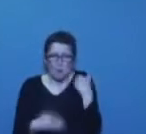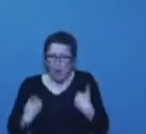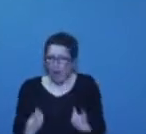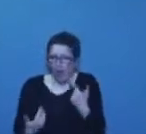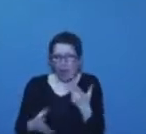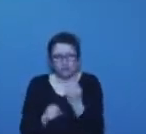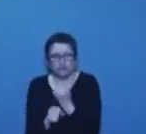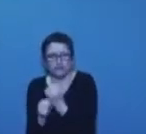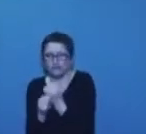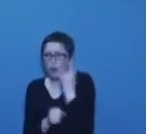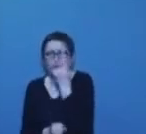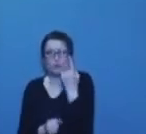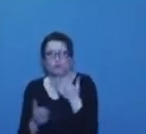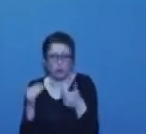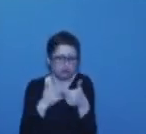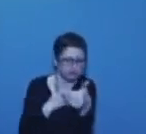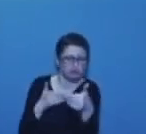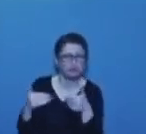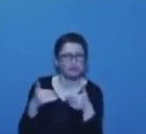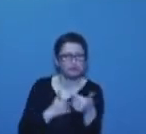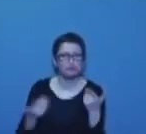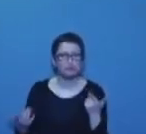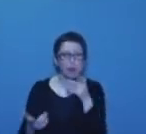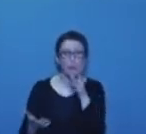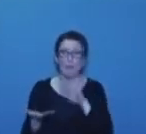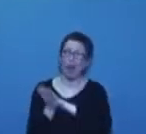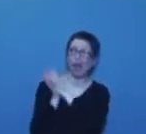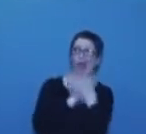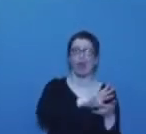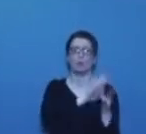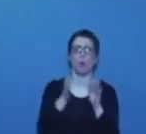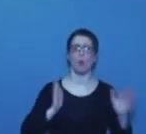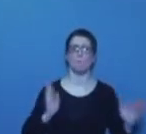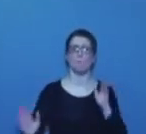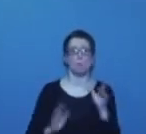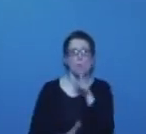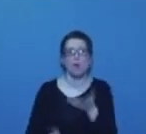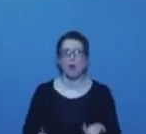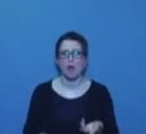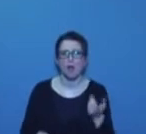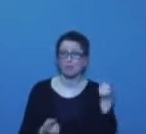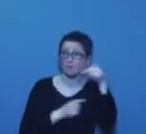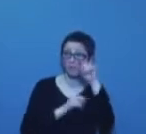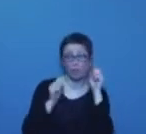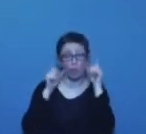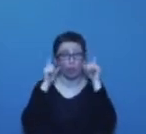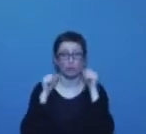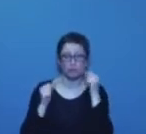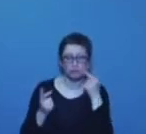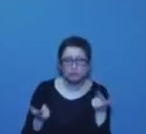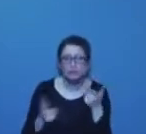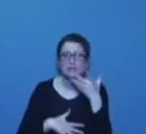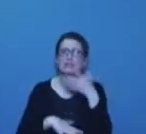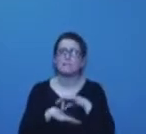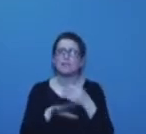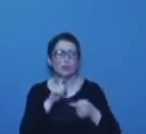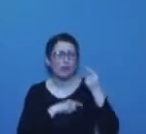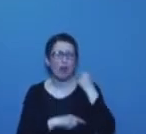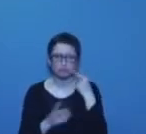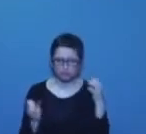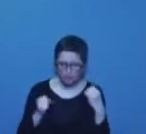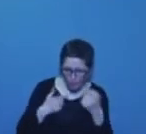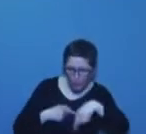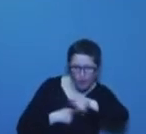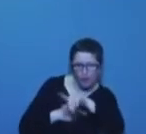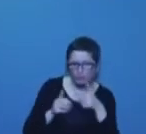autre. Vous ne pouvez pas tout robotiser, mais n'ouvrez pas les yeux comme ça quand je vous raconte ça. Il y a cinq minutes, vous étiez d'accord avec moi sur les services